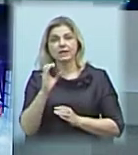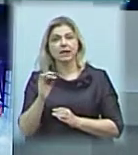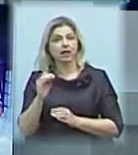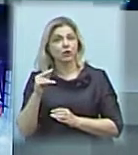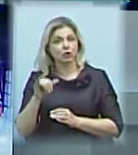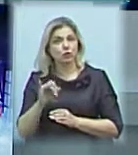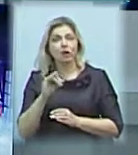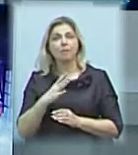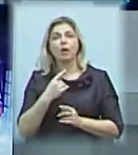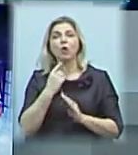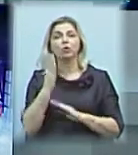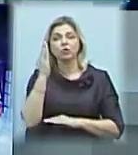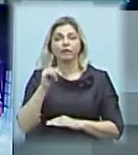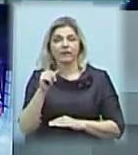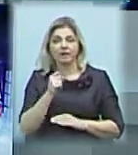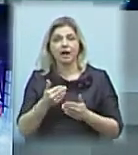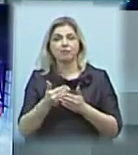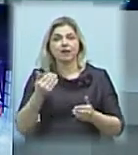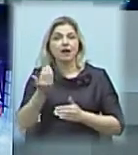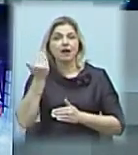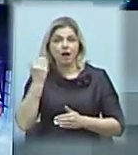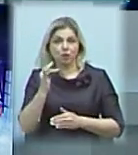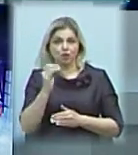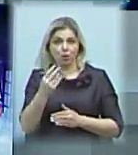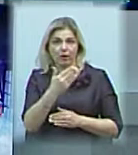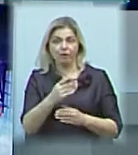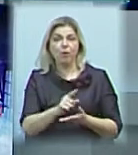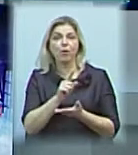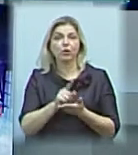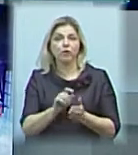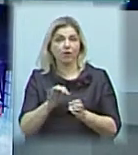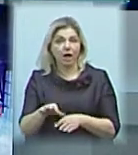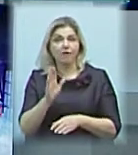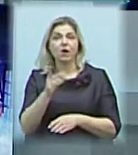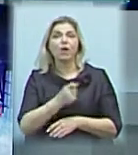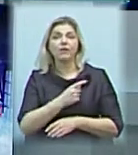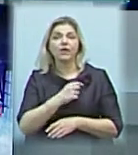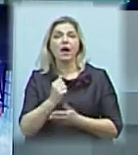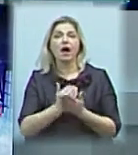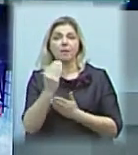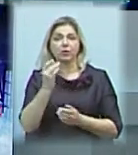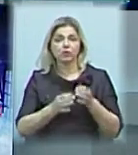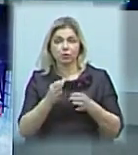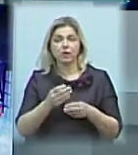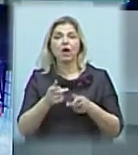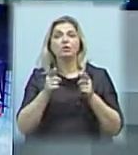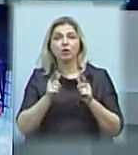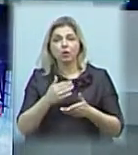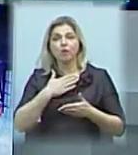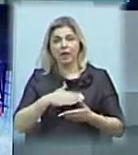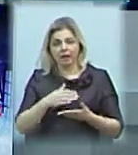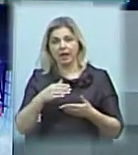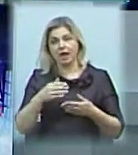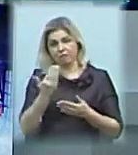за дострокове припинення його повноважень. 16 березня цього року в Одеському апеляційному суді задовольнили позов Олександра